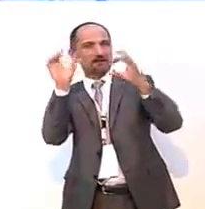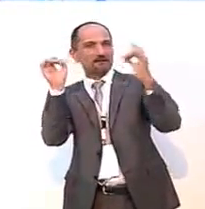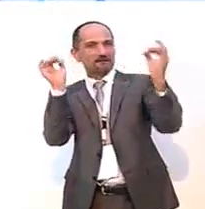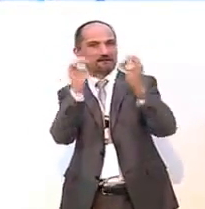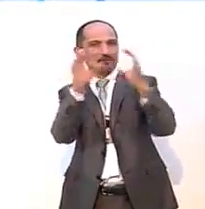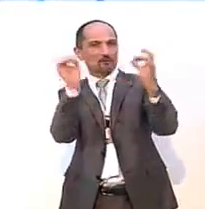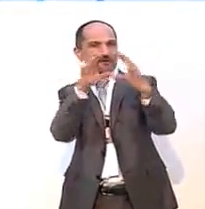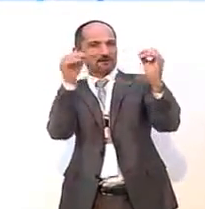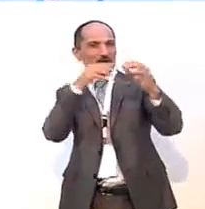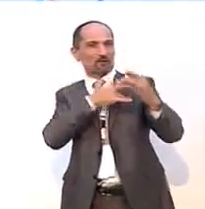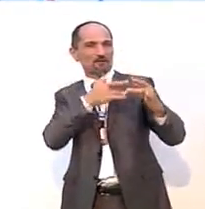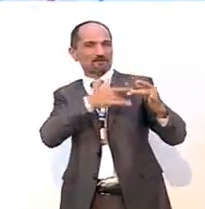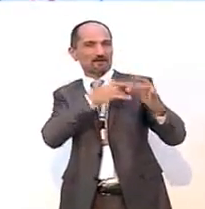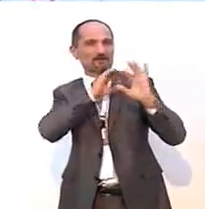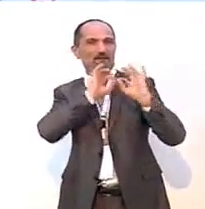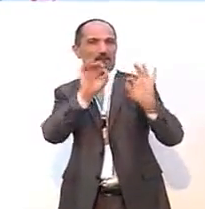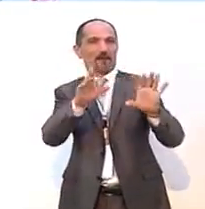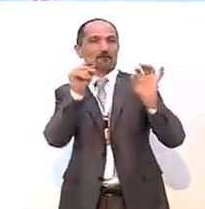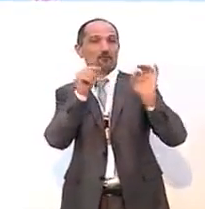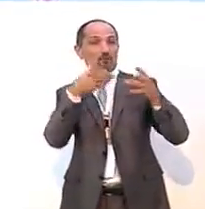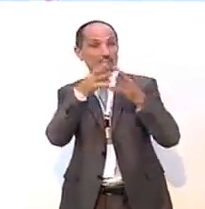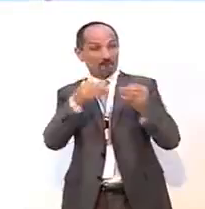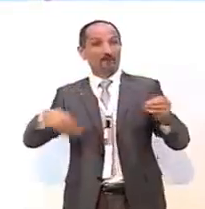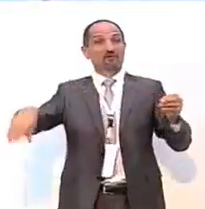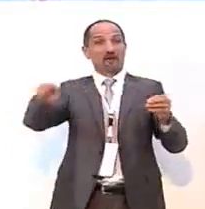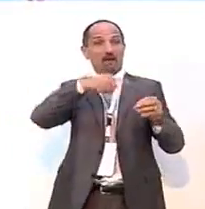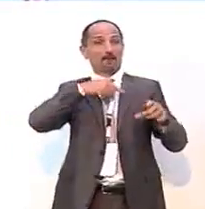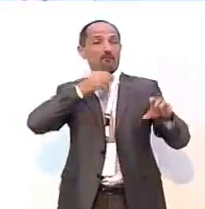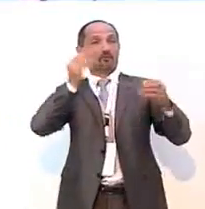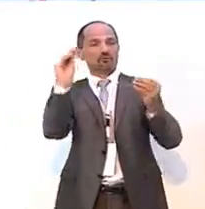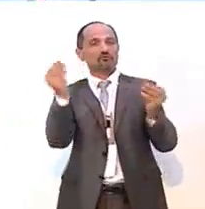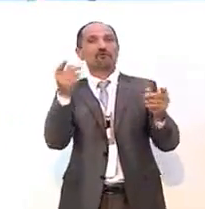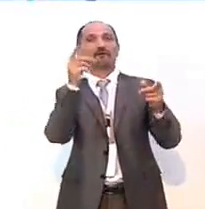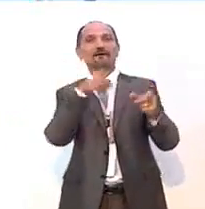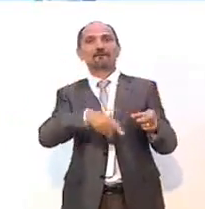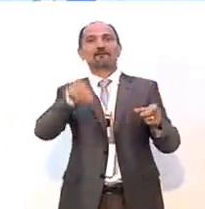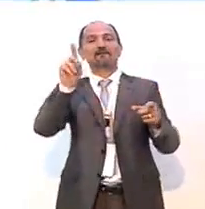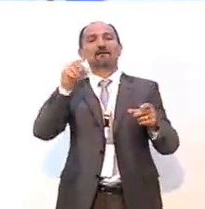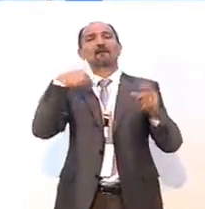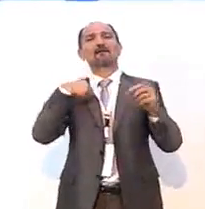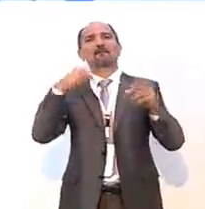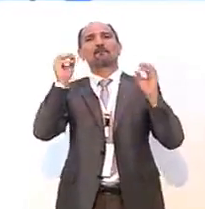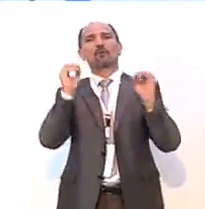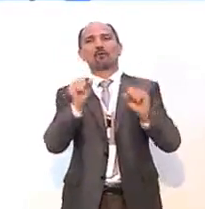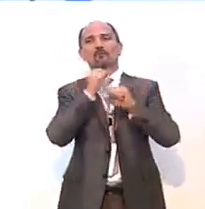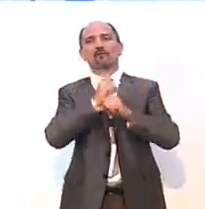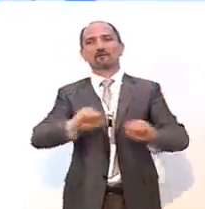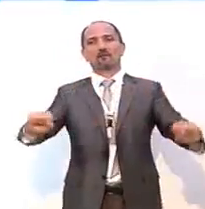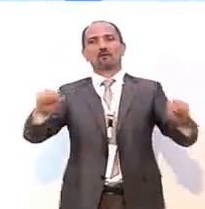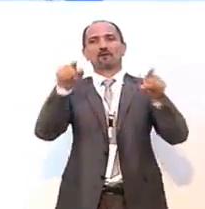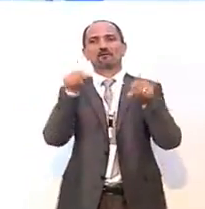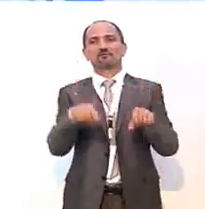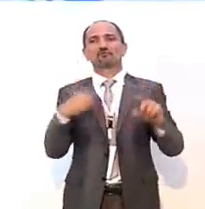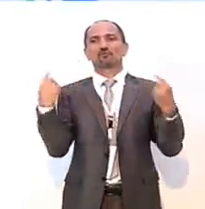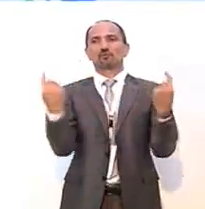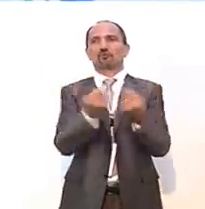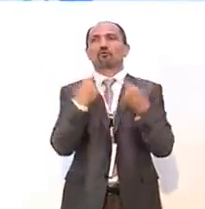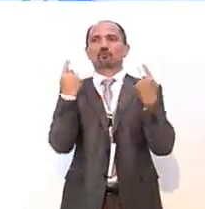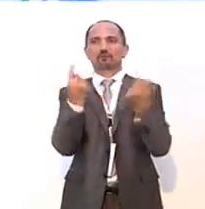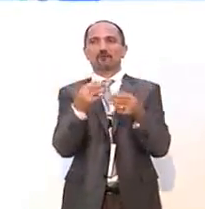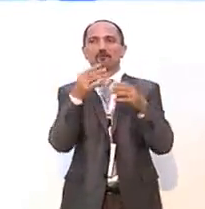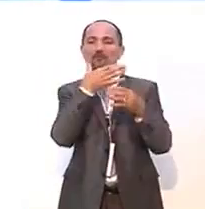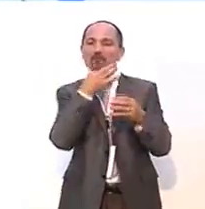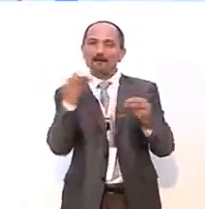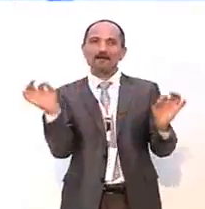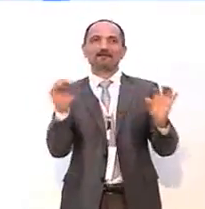sentimento. Noi lo stiamo facendo, lo stiamo facendo con i giovani democratici, con i future demo, con Tempismo Democratico, con tutte realtà bellissime che